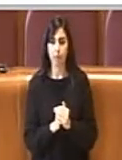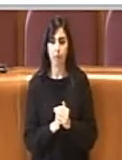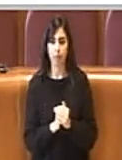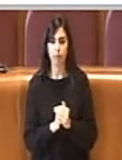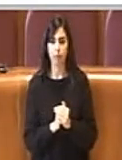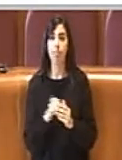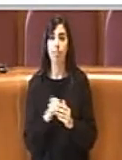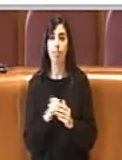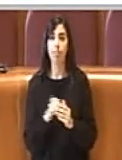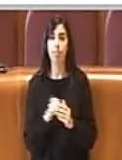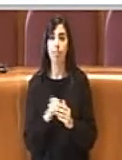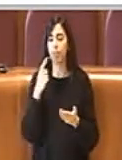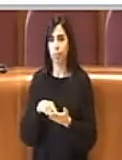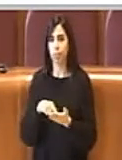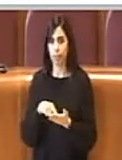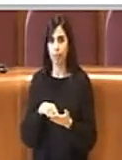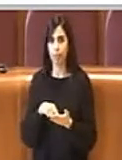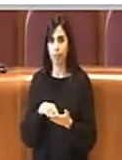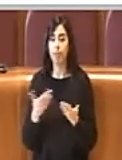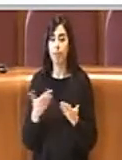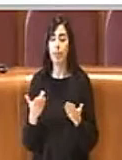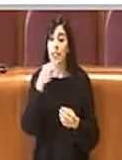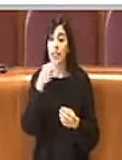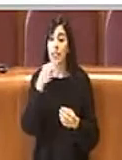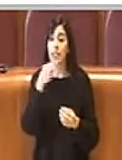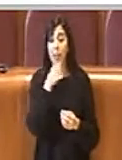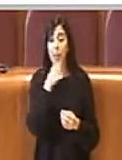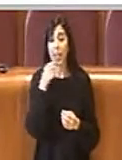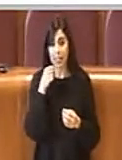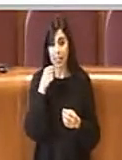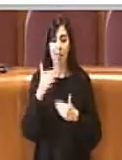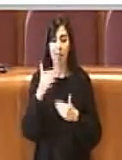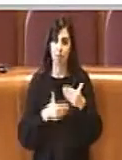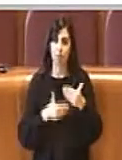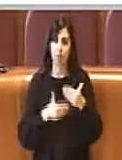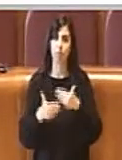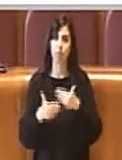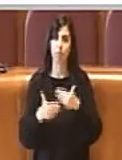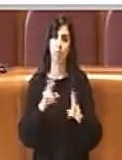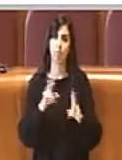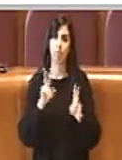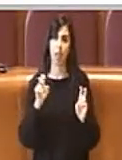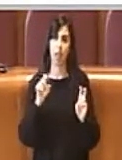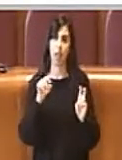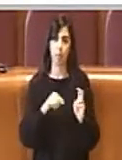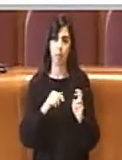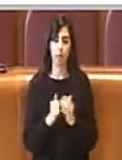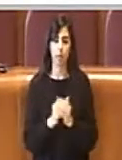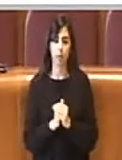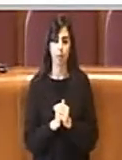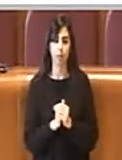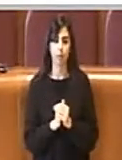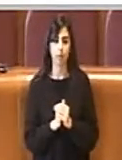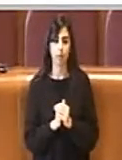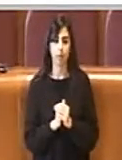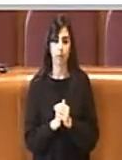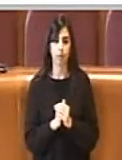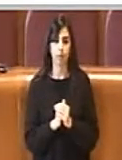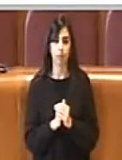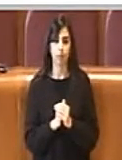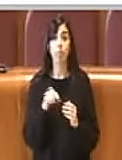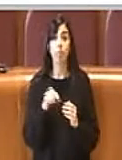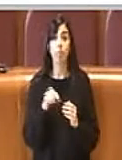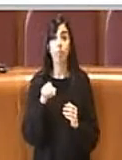ecco qui, è necessario sicuramente fare dei passi in avanti su questo settore eh su questo